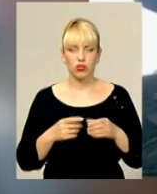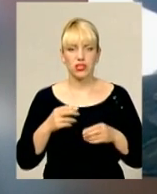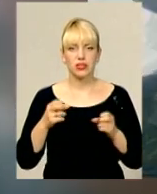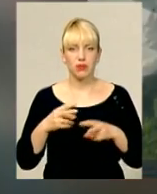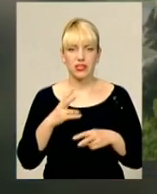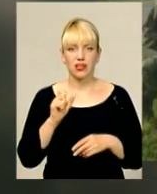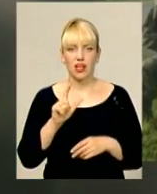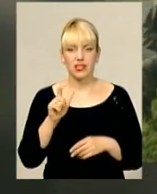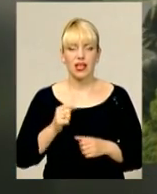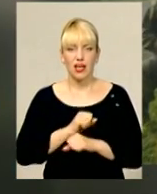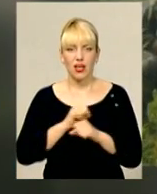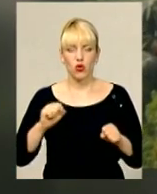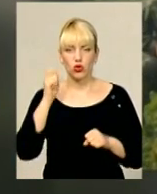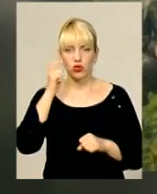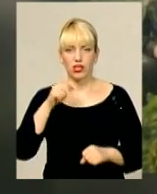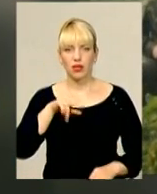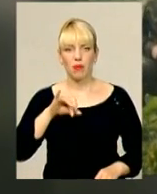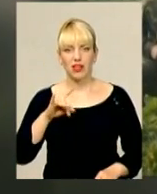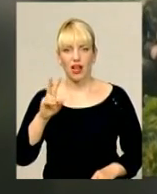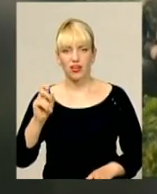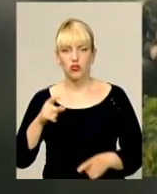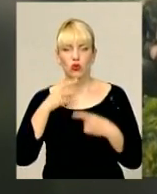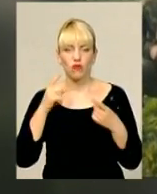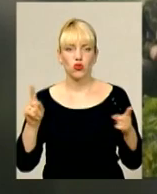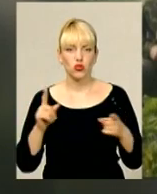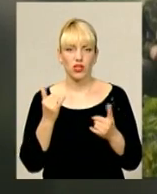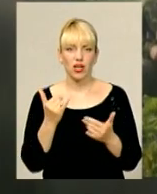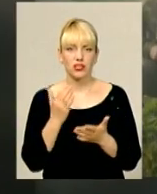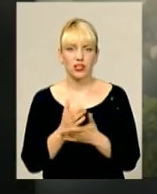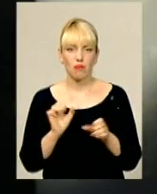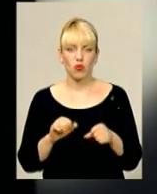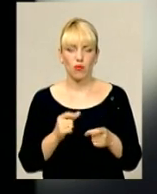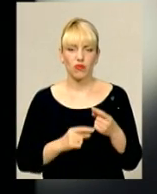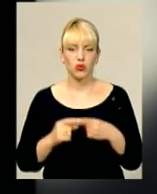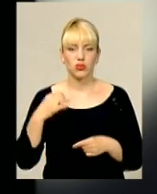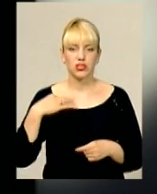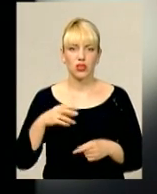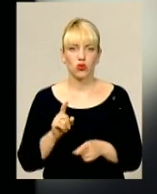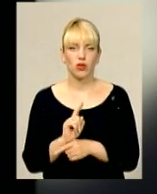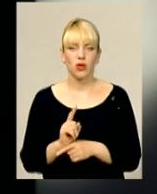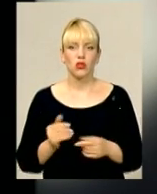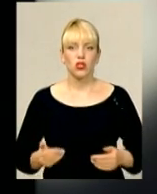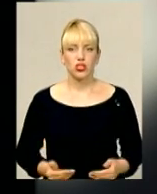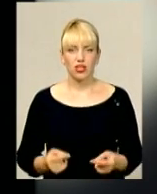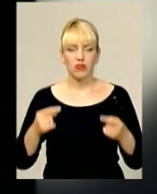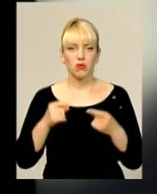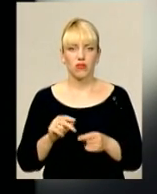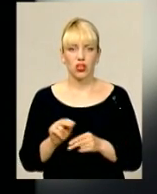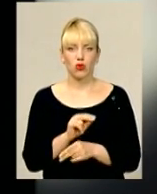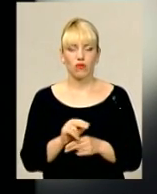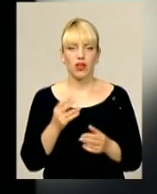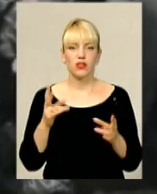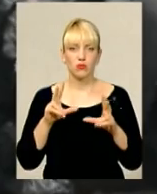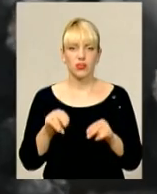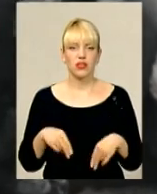України Олександра Петерківського кажуть, наразі є можливість повернути сина до нормального життя. Відповідне лікування обіцяють